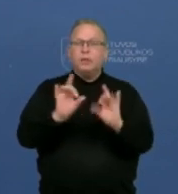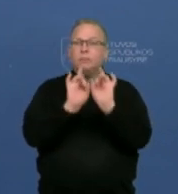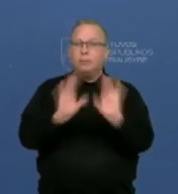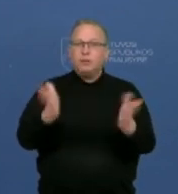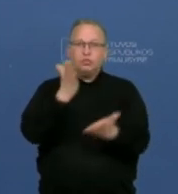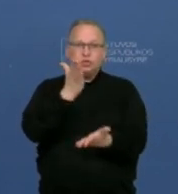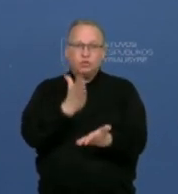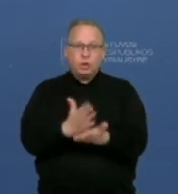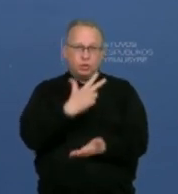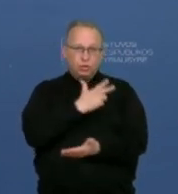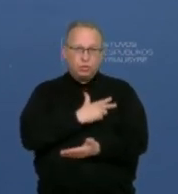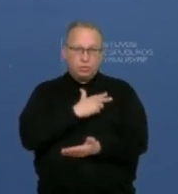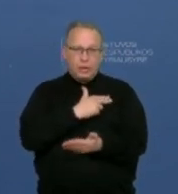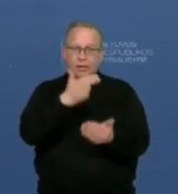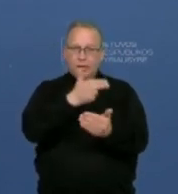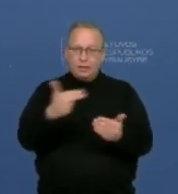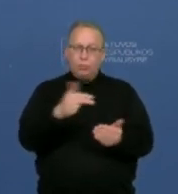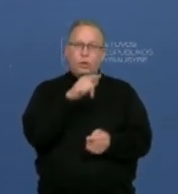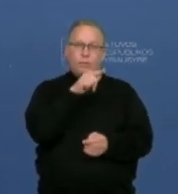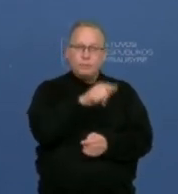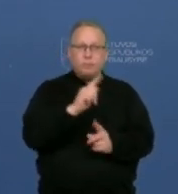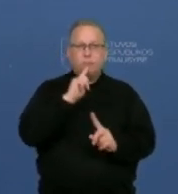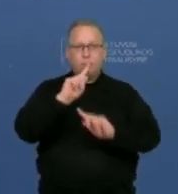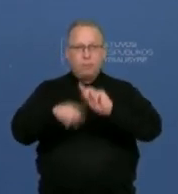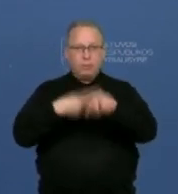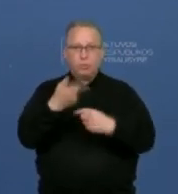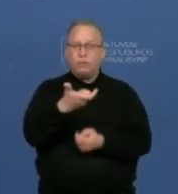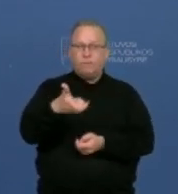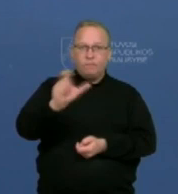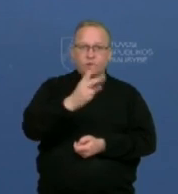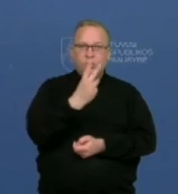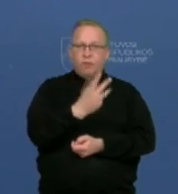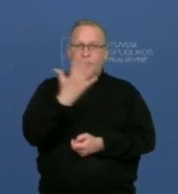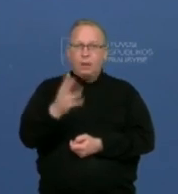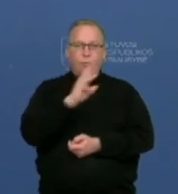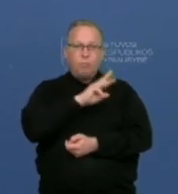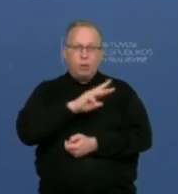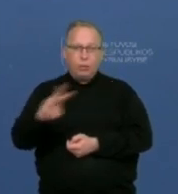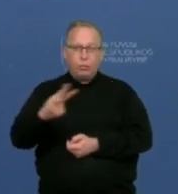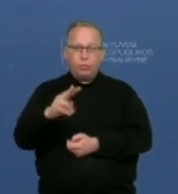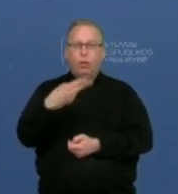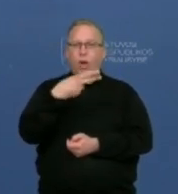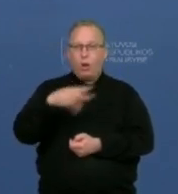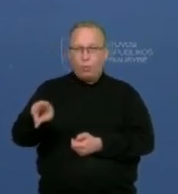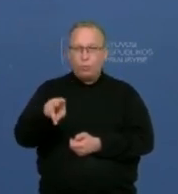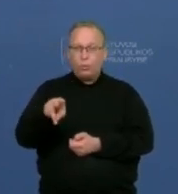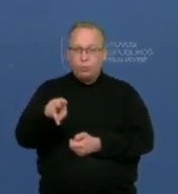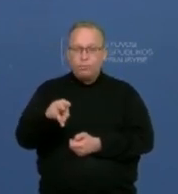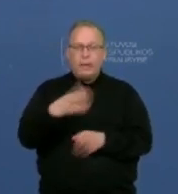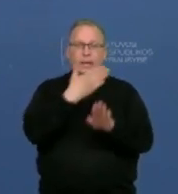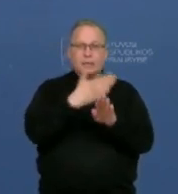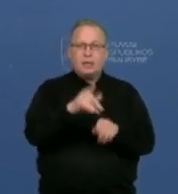yra socialinėms įmonėms būtent. Per metus virš 25 milijonų eurų yra skiriama šių įmonių